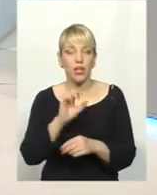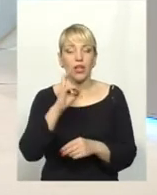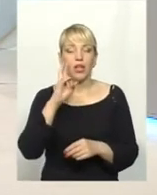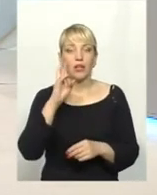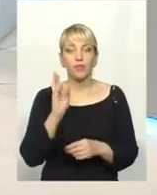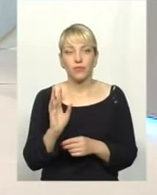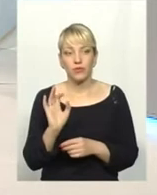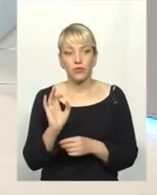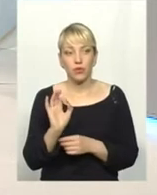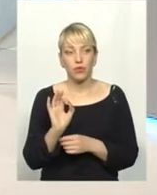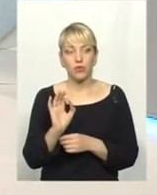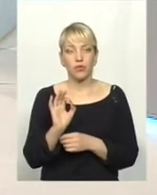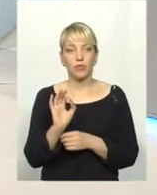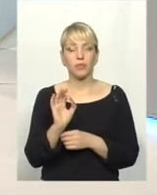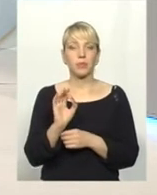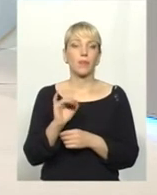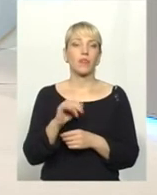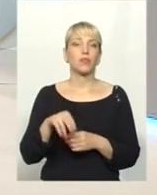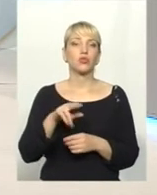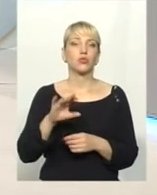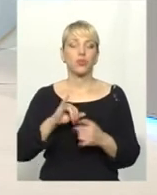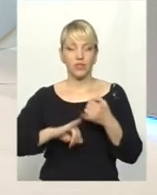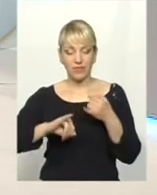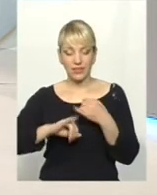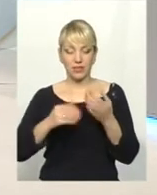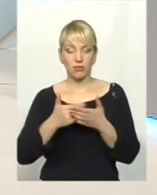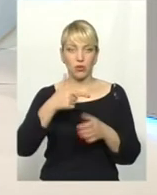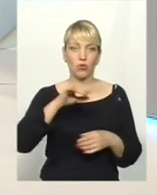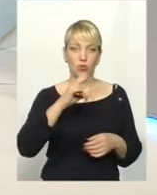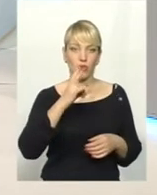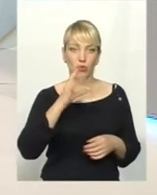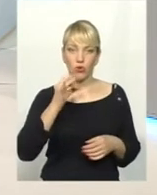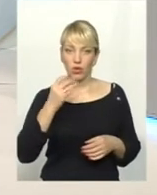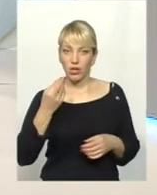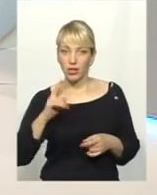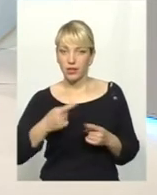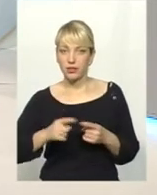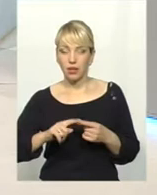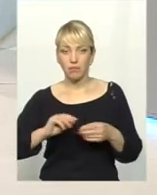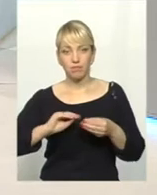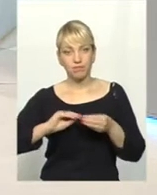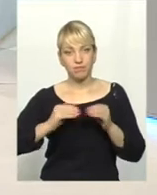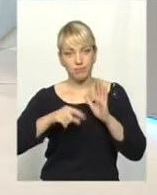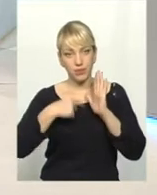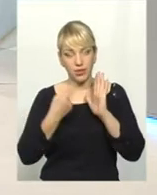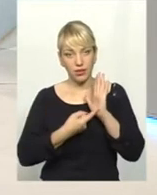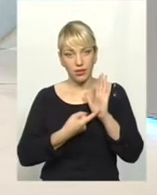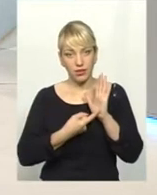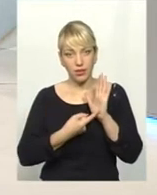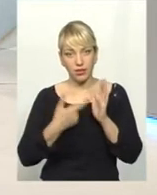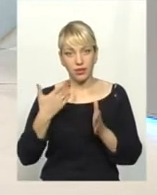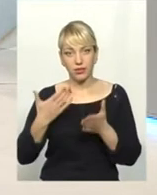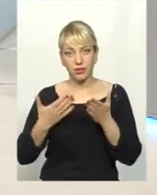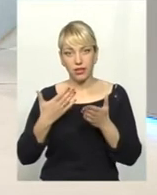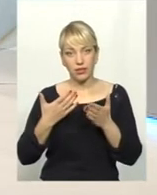інфекцій, в першу чергу гонореї та інших, це велике питання, яке зараз в полі